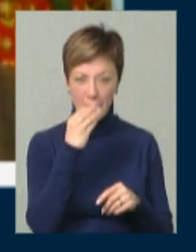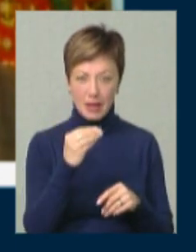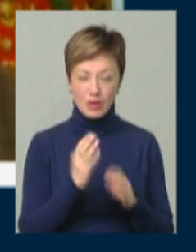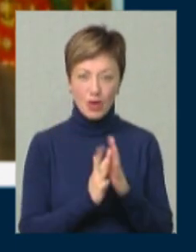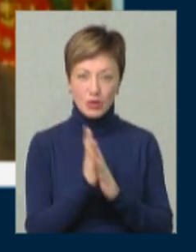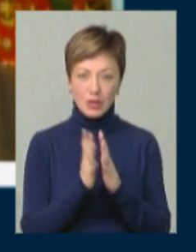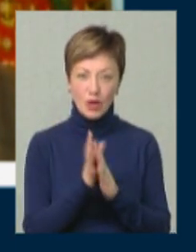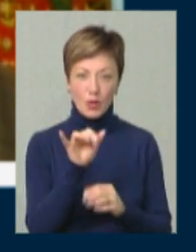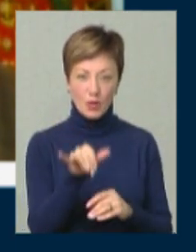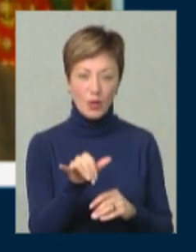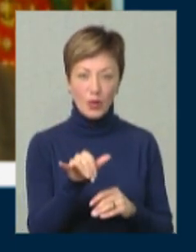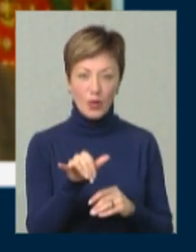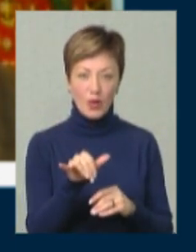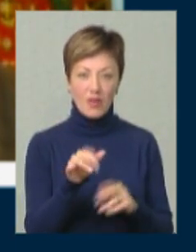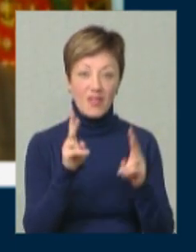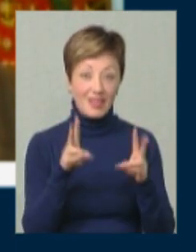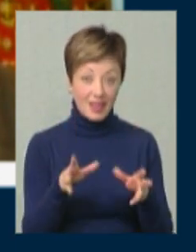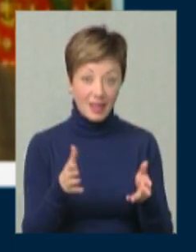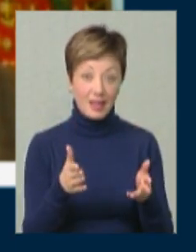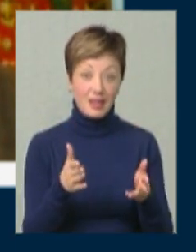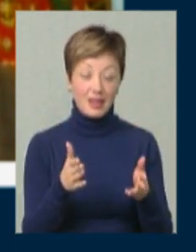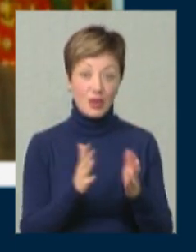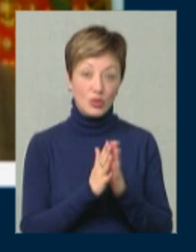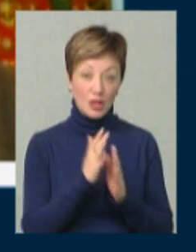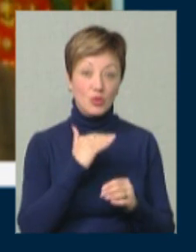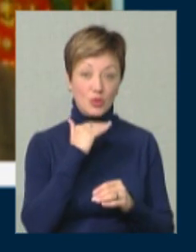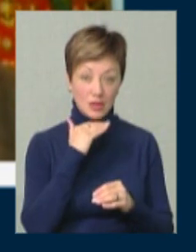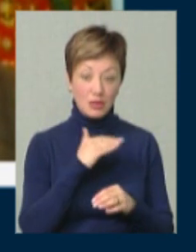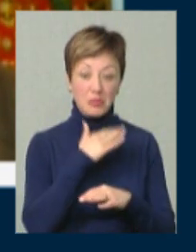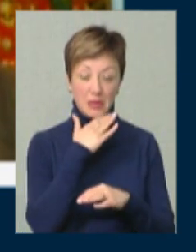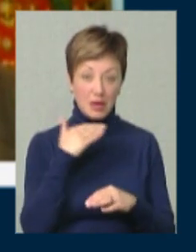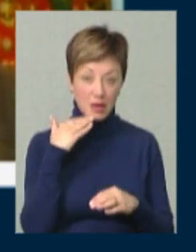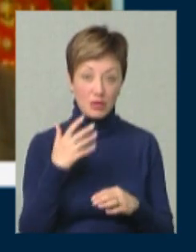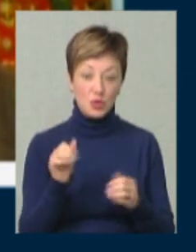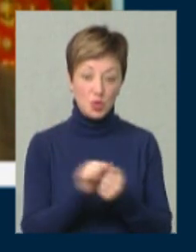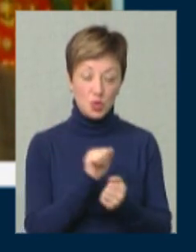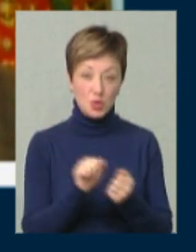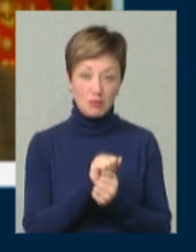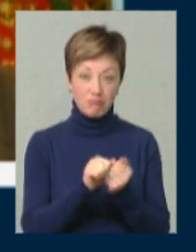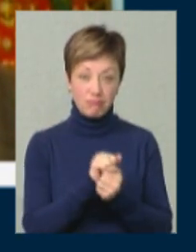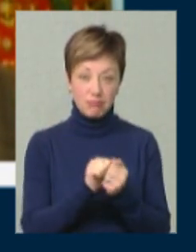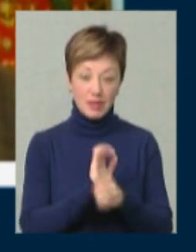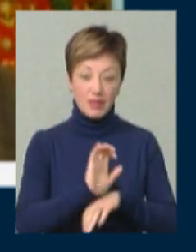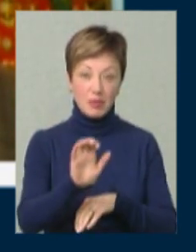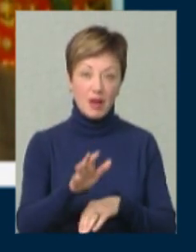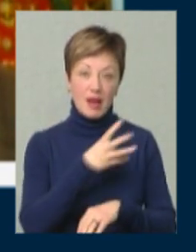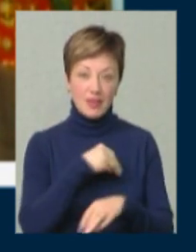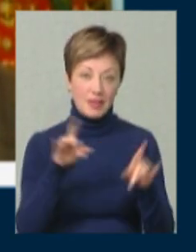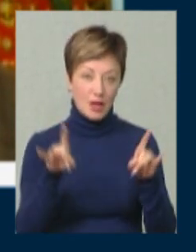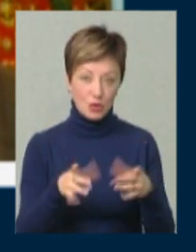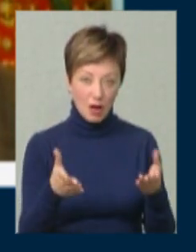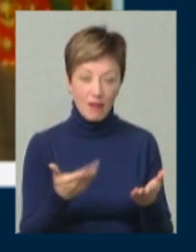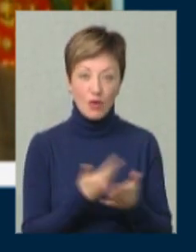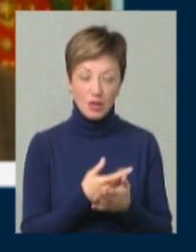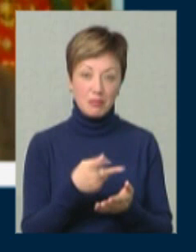який росте в нього в квартирі, його росте там достатньо багато, він його сушить, перетирає і відправляє львівські ресторани.